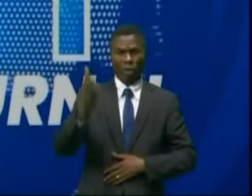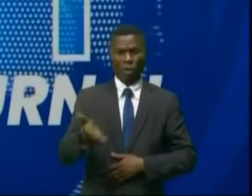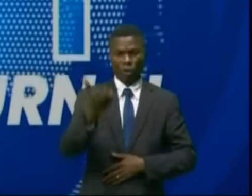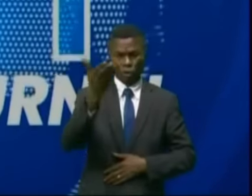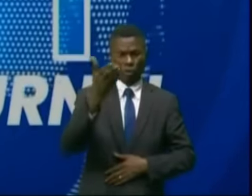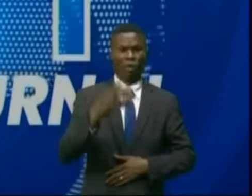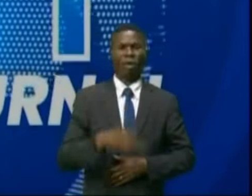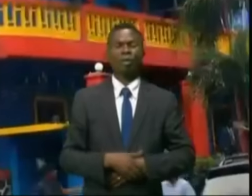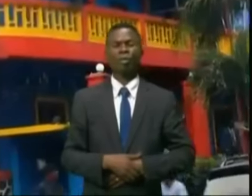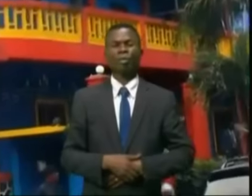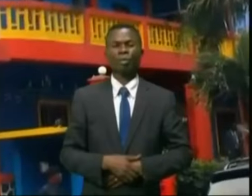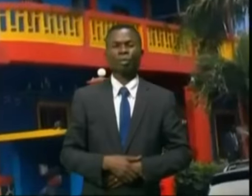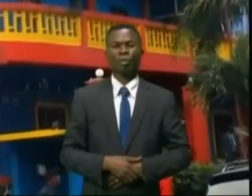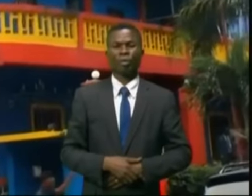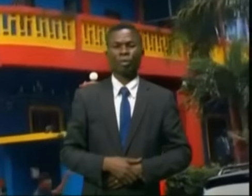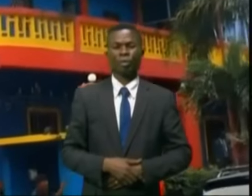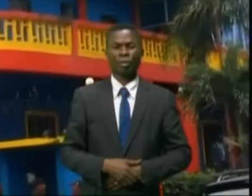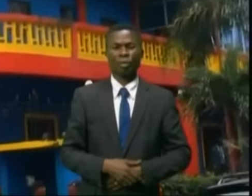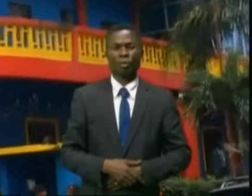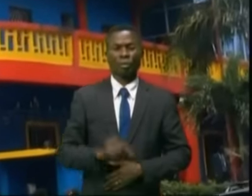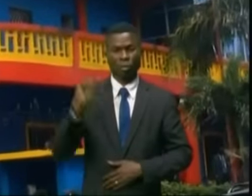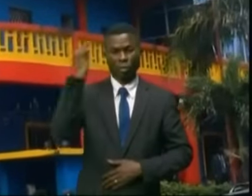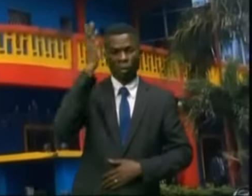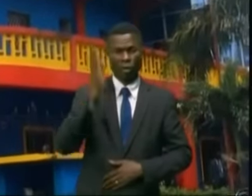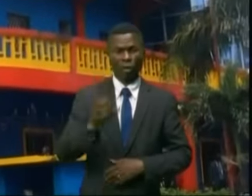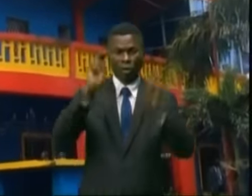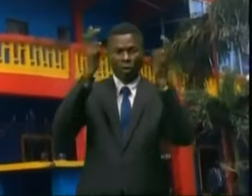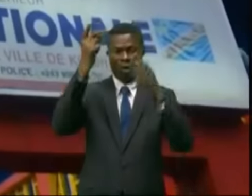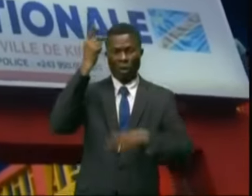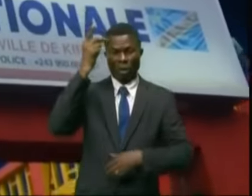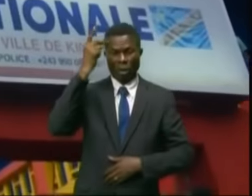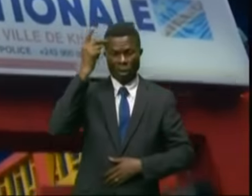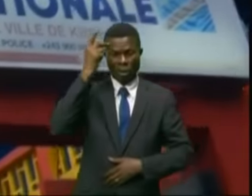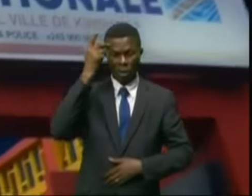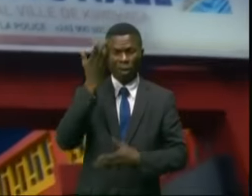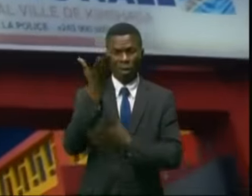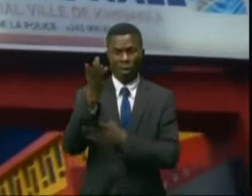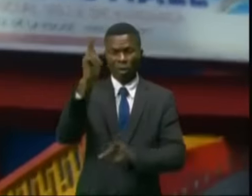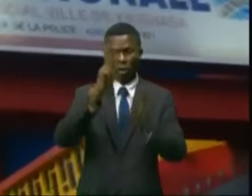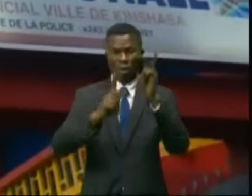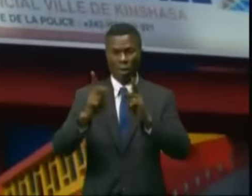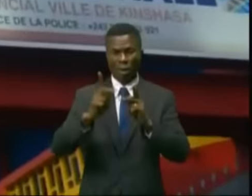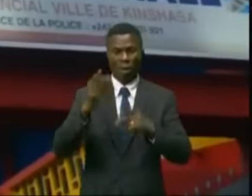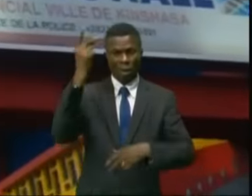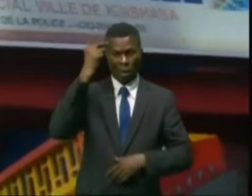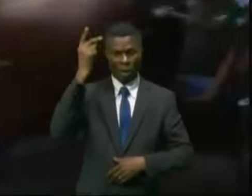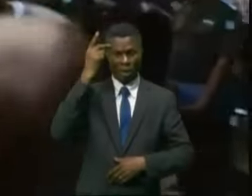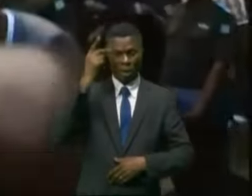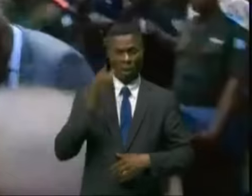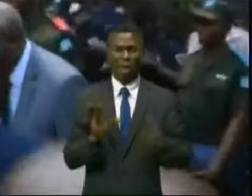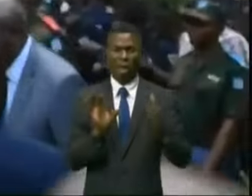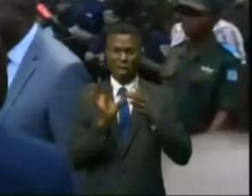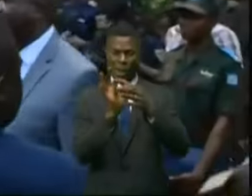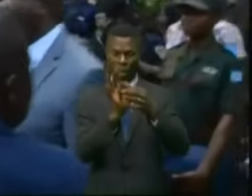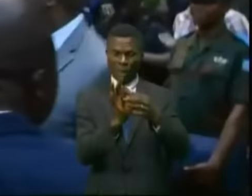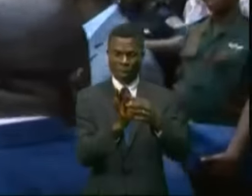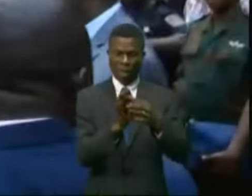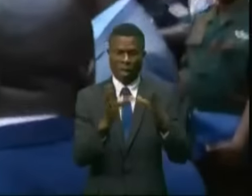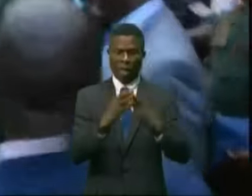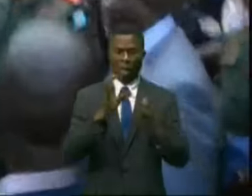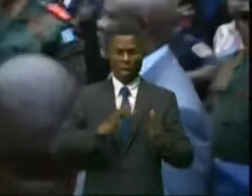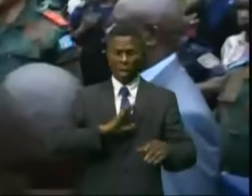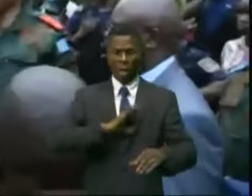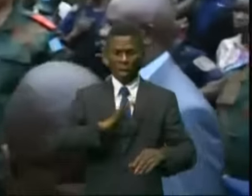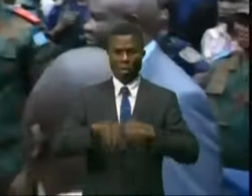Atounakov. Les gouverneurs de la ville de Kinshasa appellent la population kinoise à collaborer avec la police